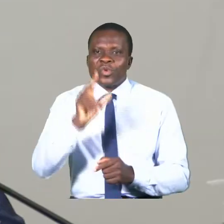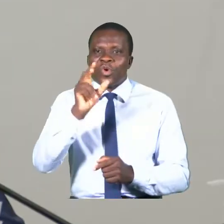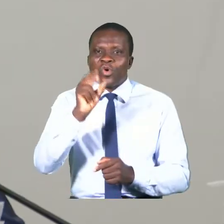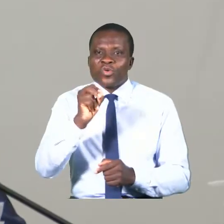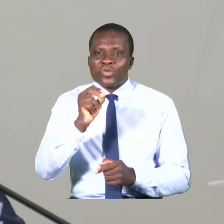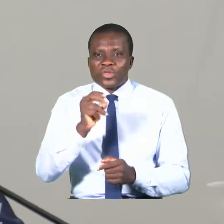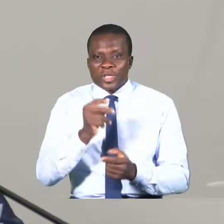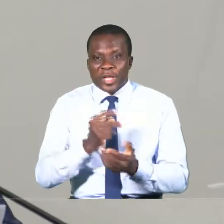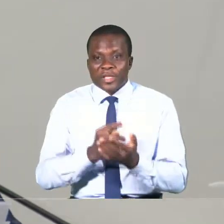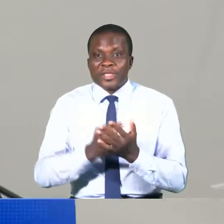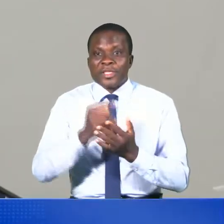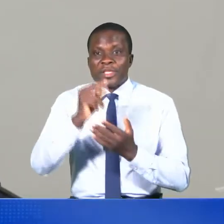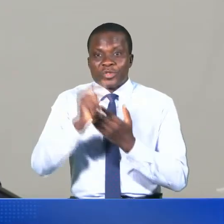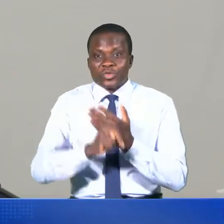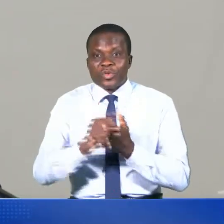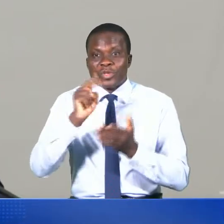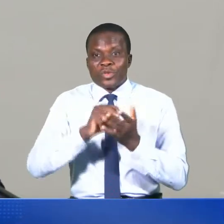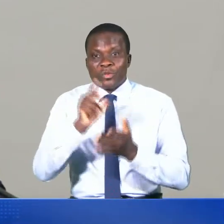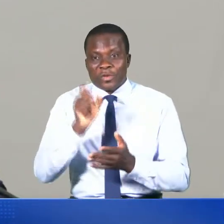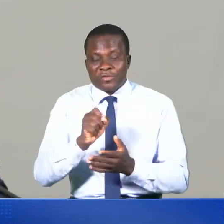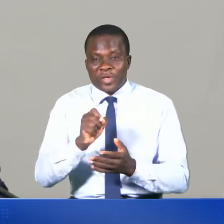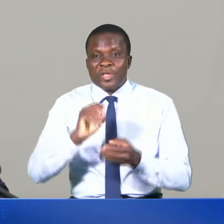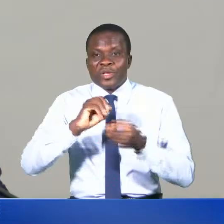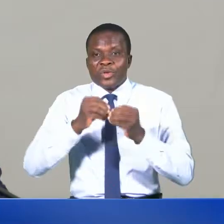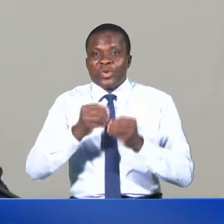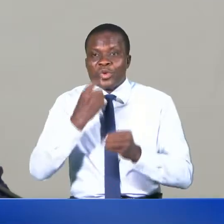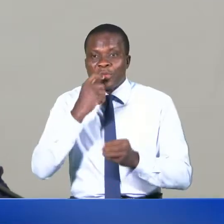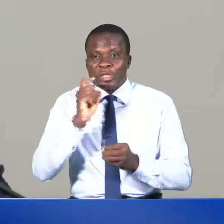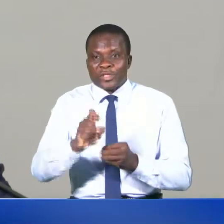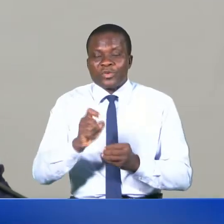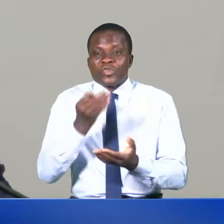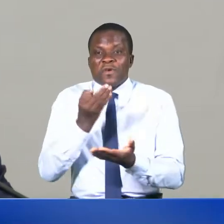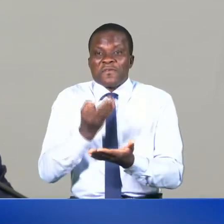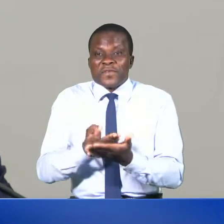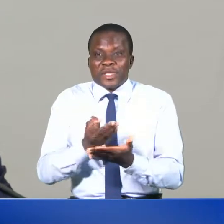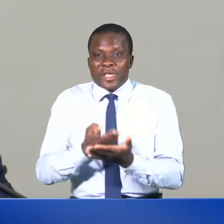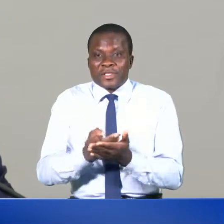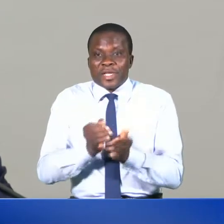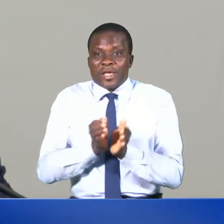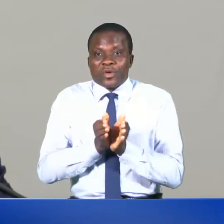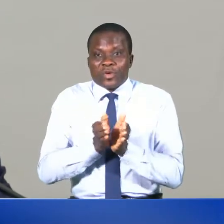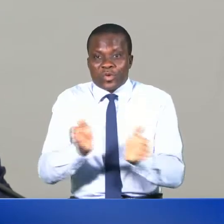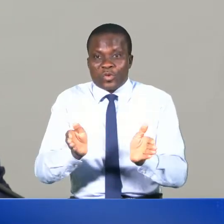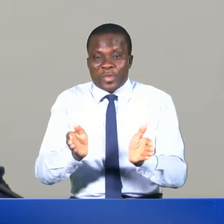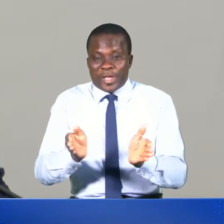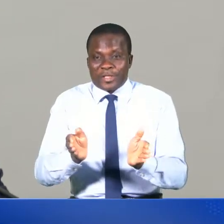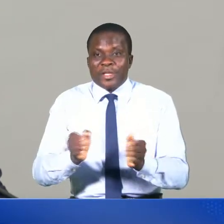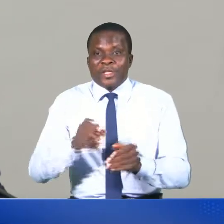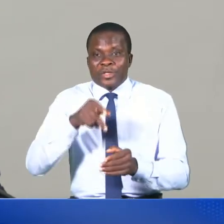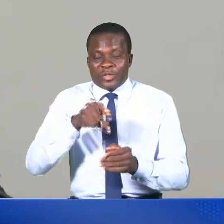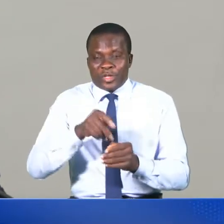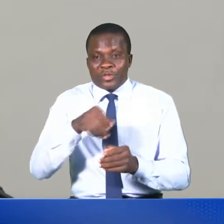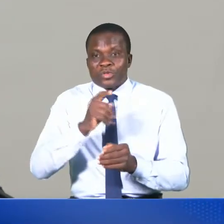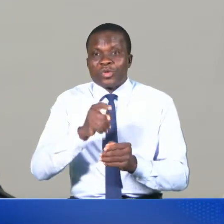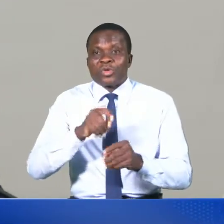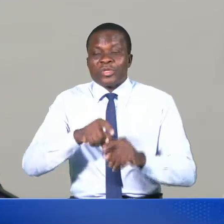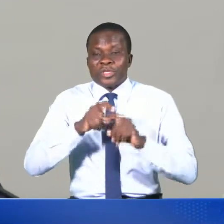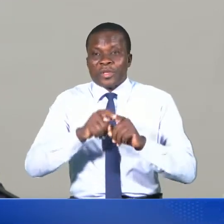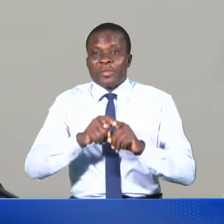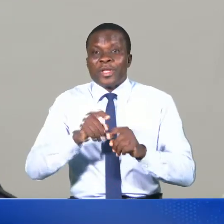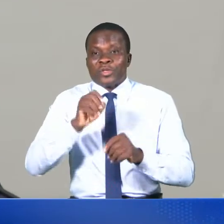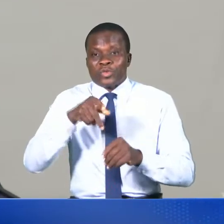2020, le taux d'exécution financière globale du MTCA hors dépenses du personnel